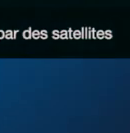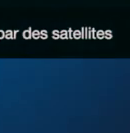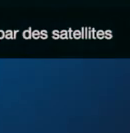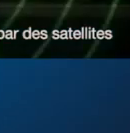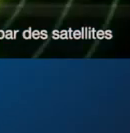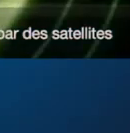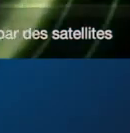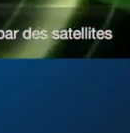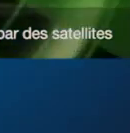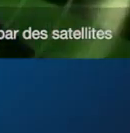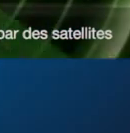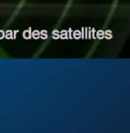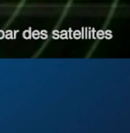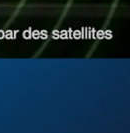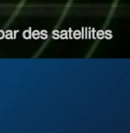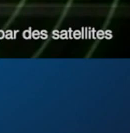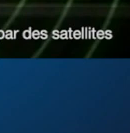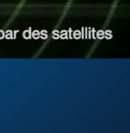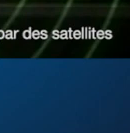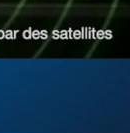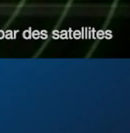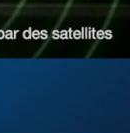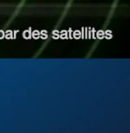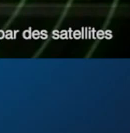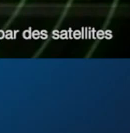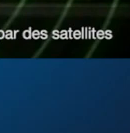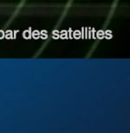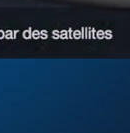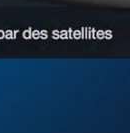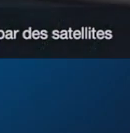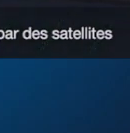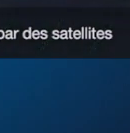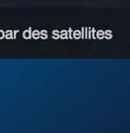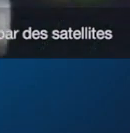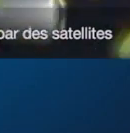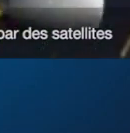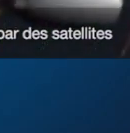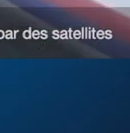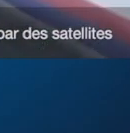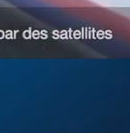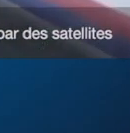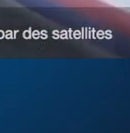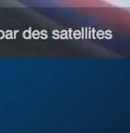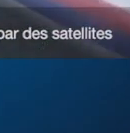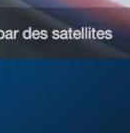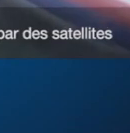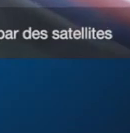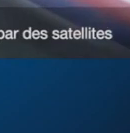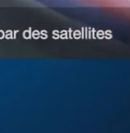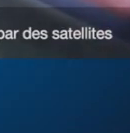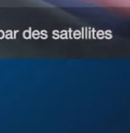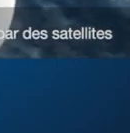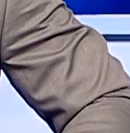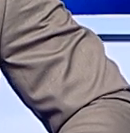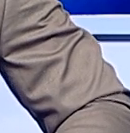qui pourraient être des débris du Boeing MH370 de la Malaysia Airlines, introuvable depuis plus de 12